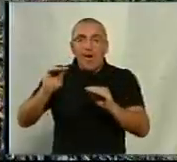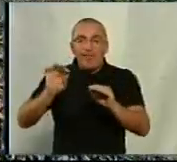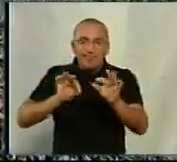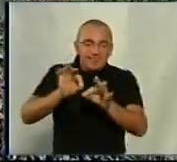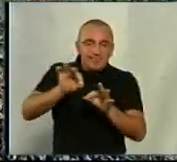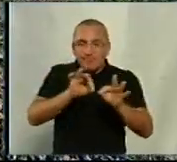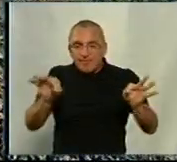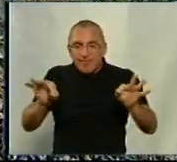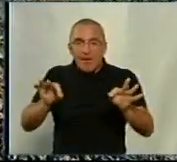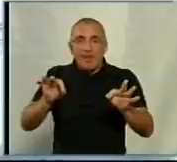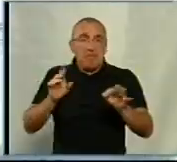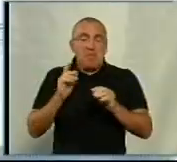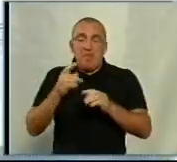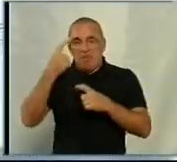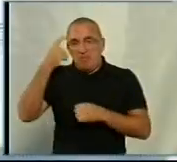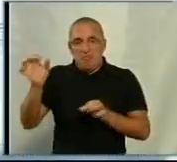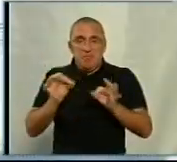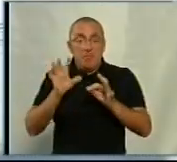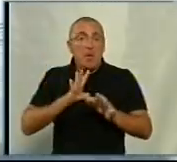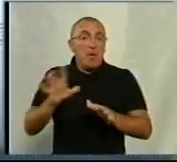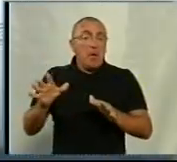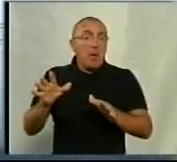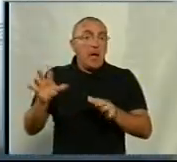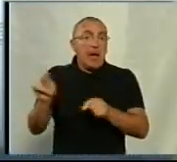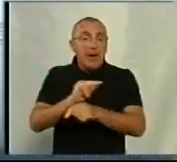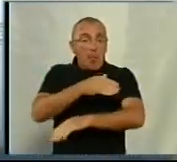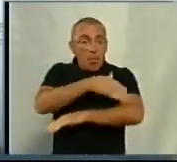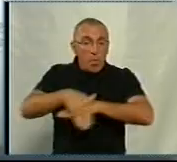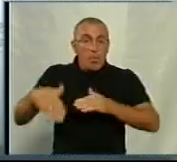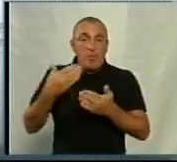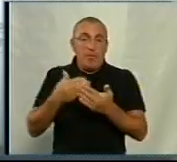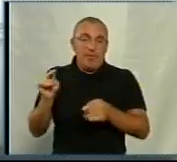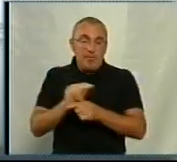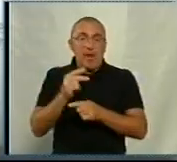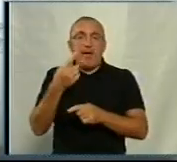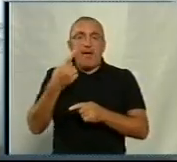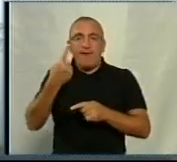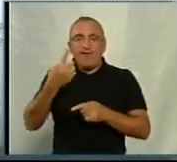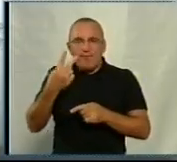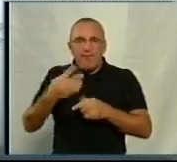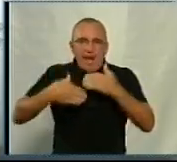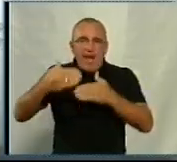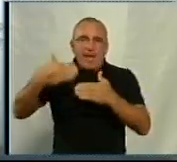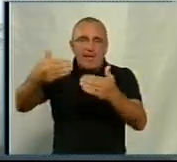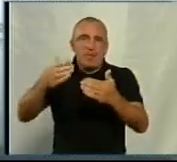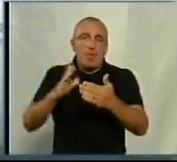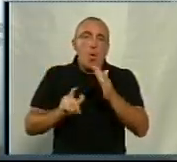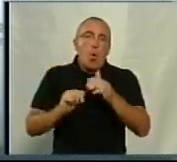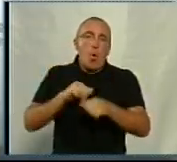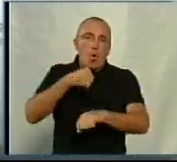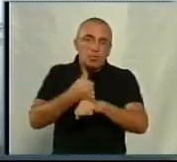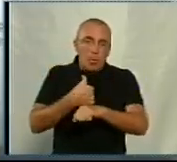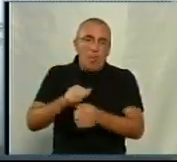ділянці дороги не надходило. Ремонт вулиці проводиться в декілька етапів. Це проведення основних будівельних робот,